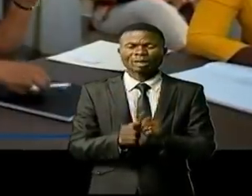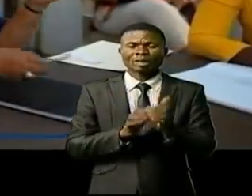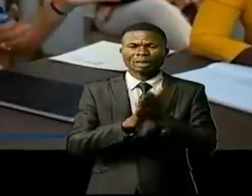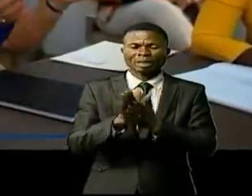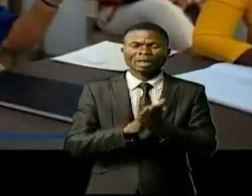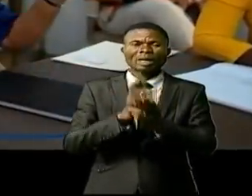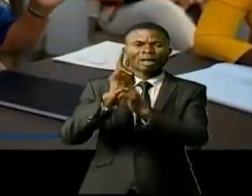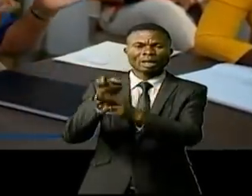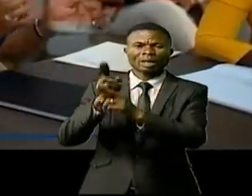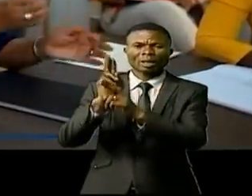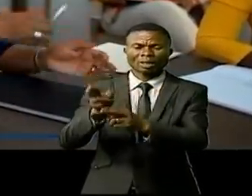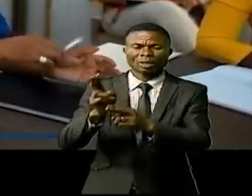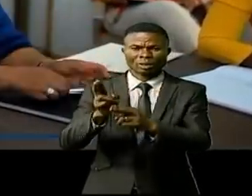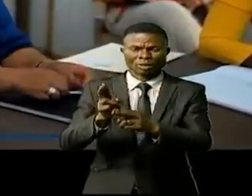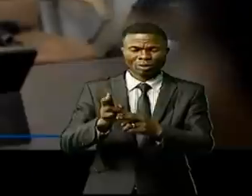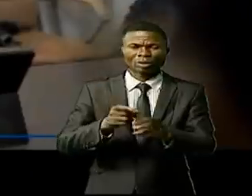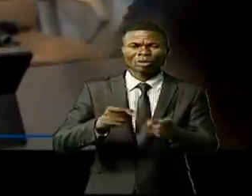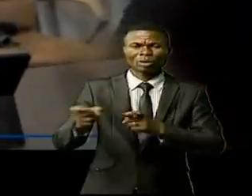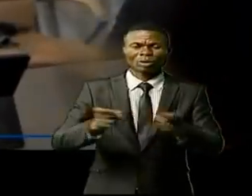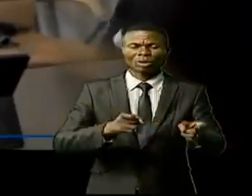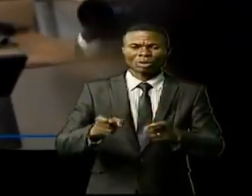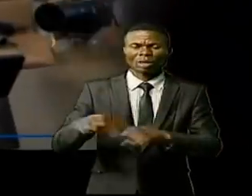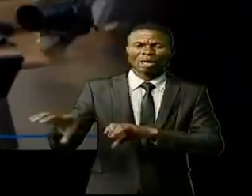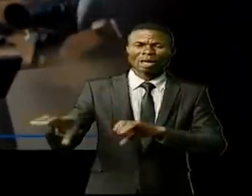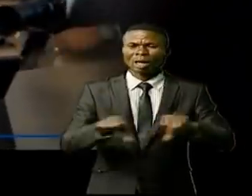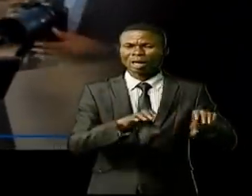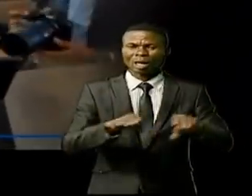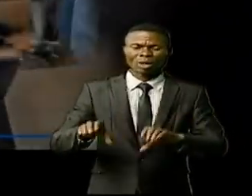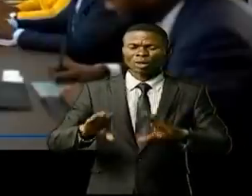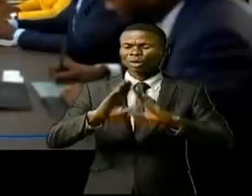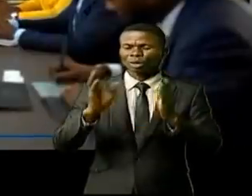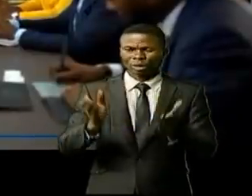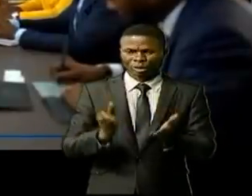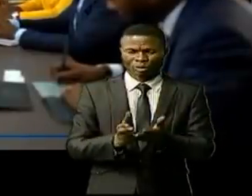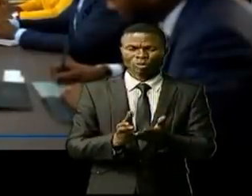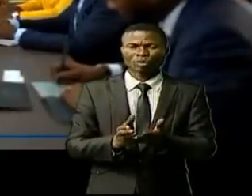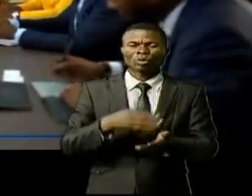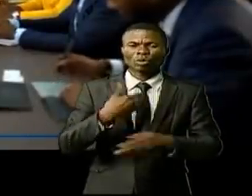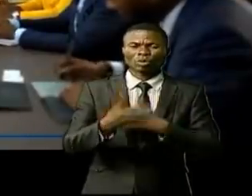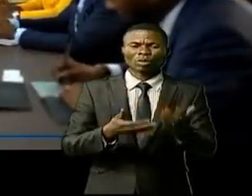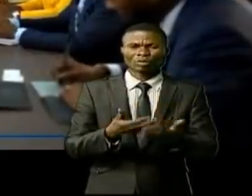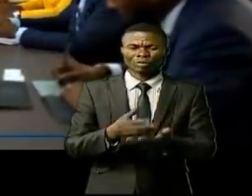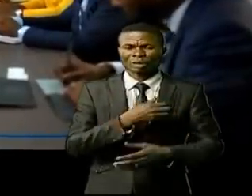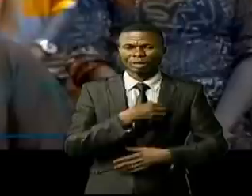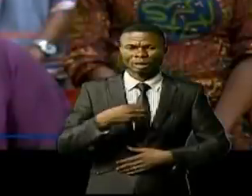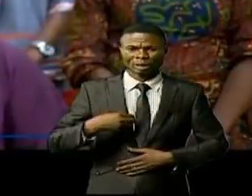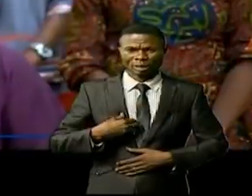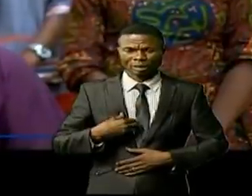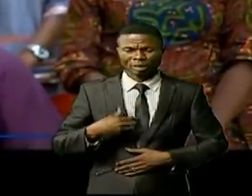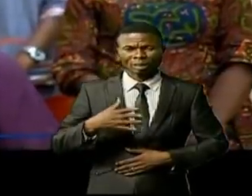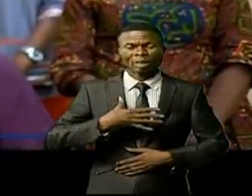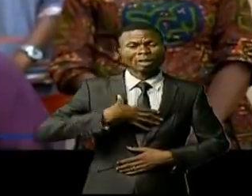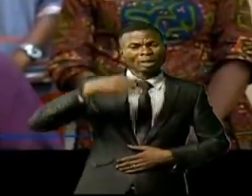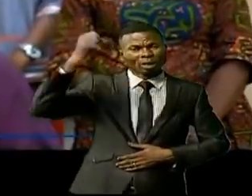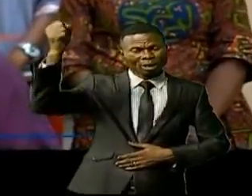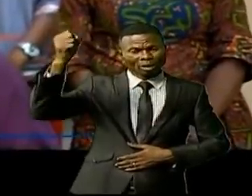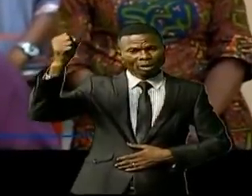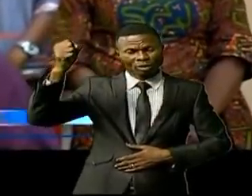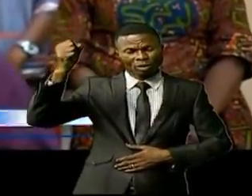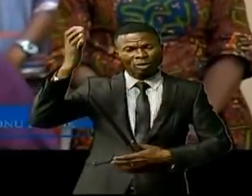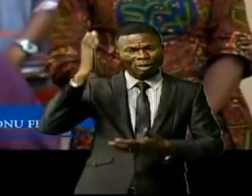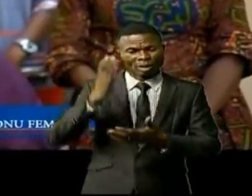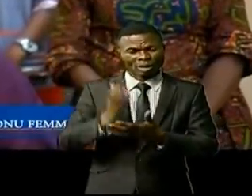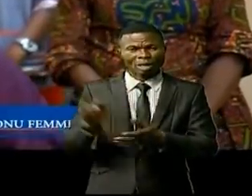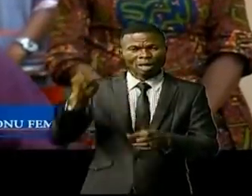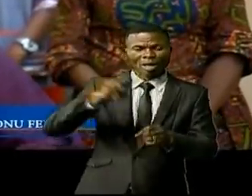des lieux et une projection sur des actions au futur à entreprendre. Vous savez qu'elle est championne de la lutte contre les violences